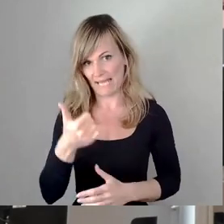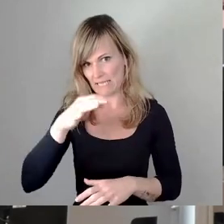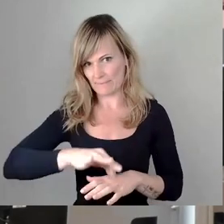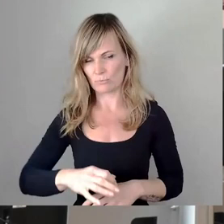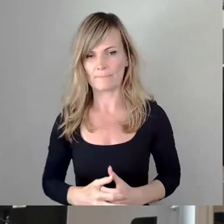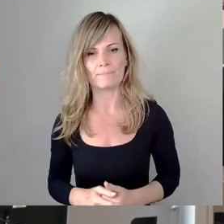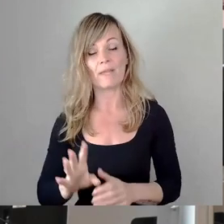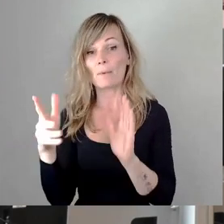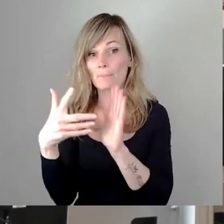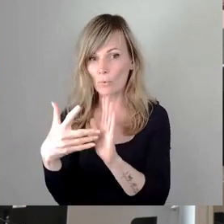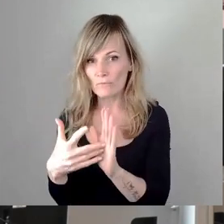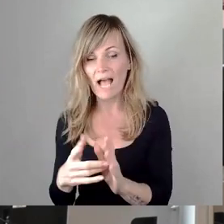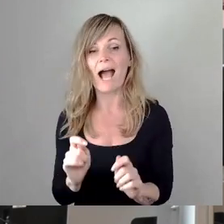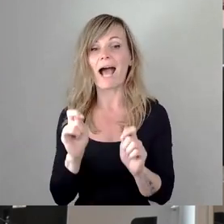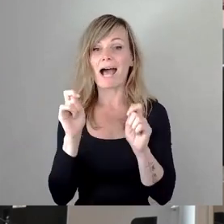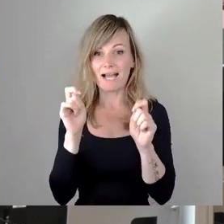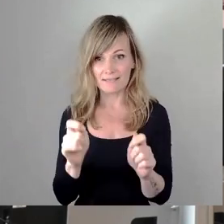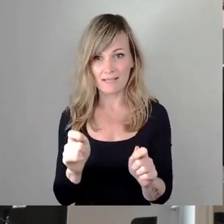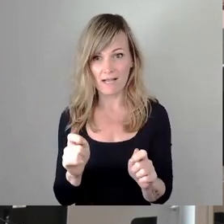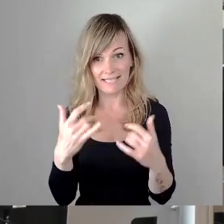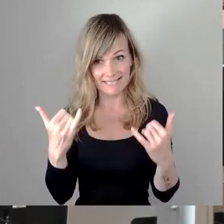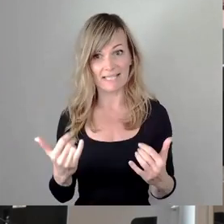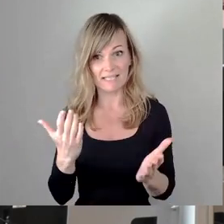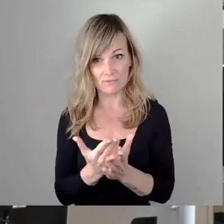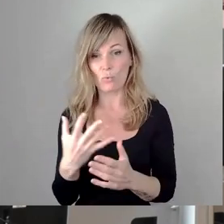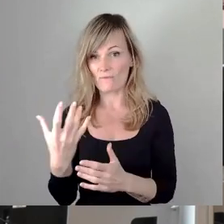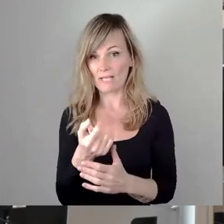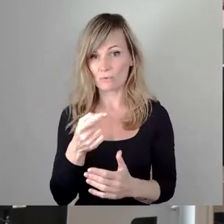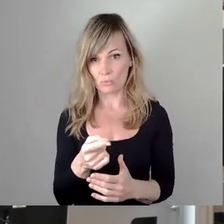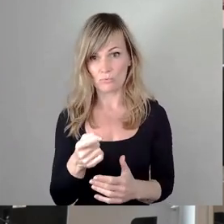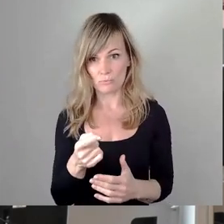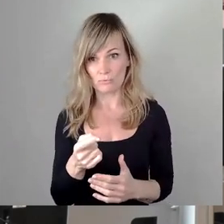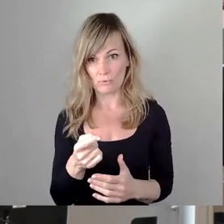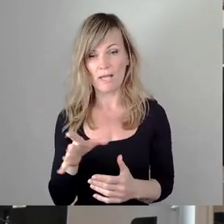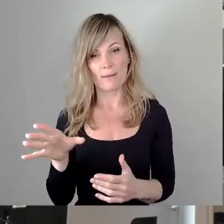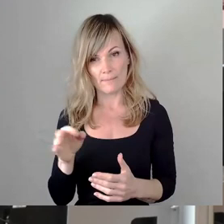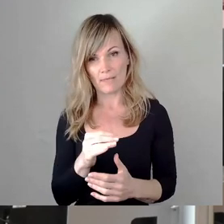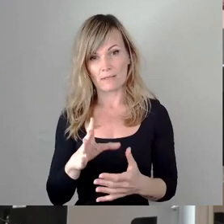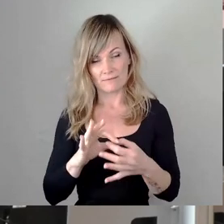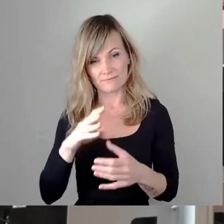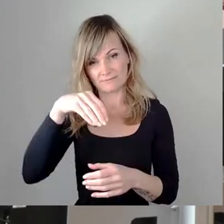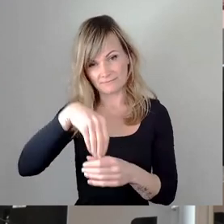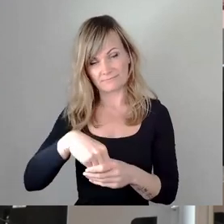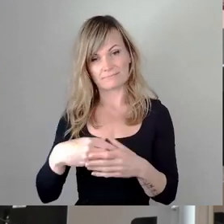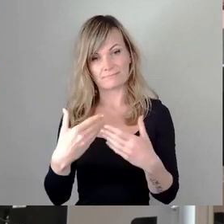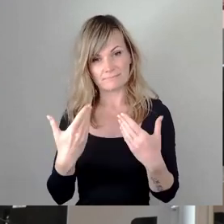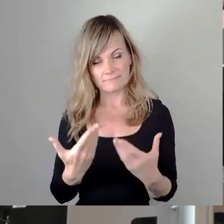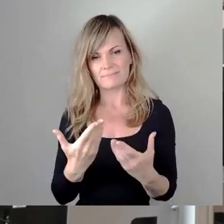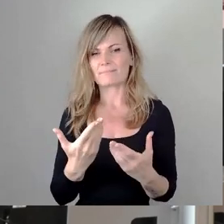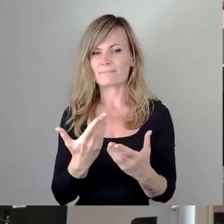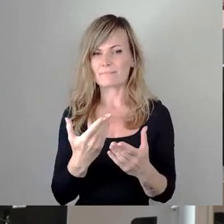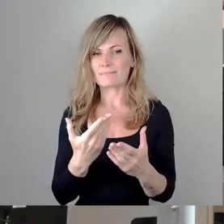Würde der Antrag entsprechend seiner jetzigen Fassung und mit der insoweit zum Ausdruck gebrachten Intention